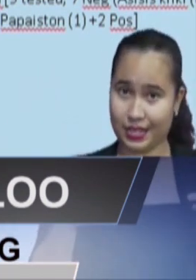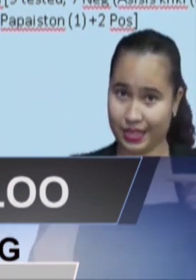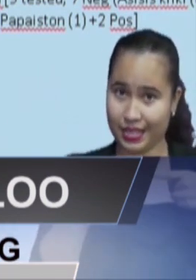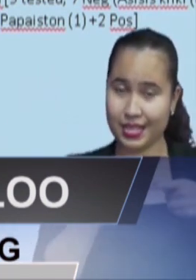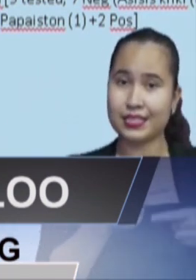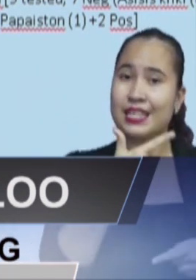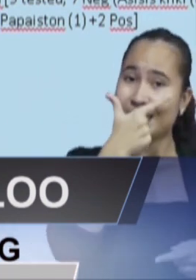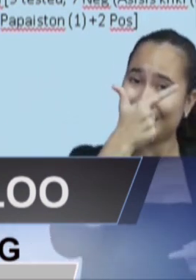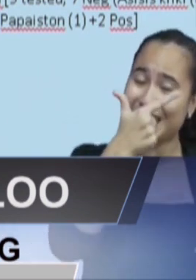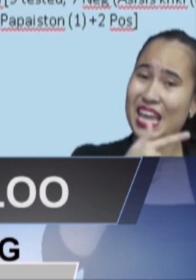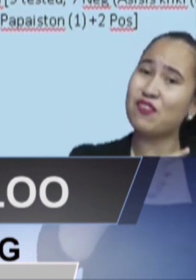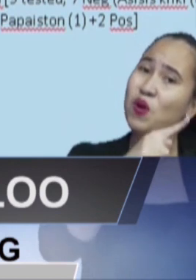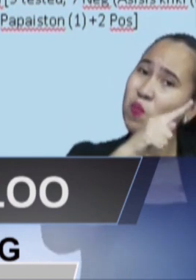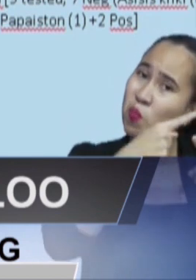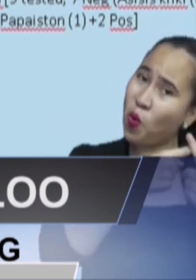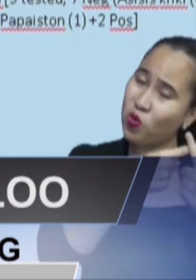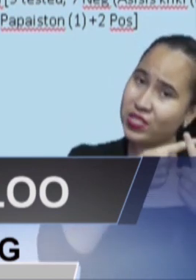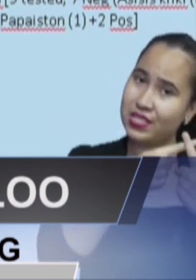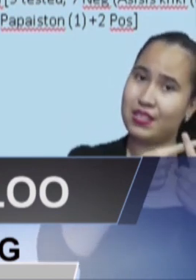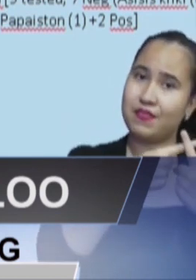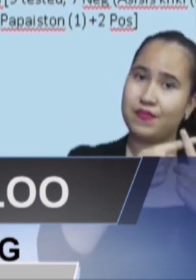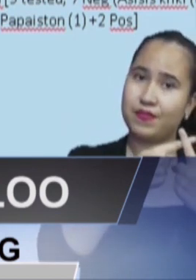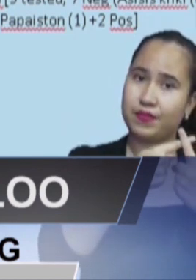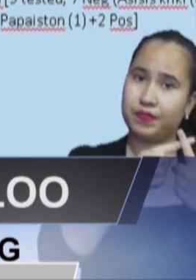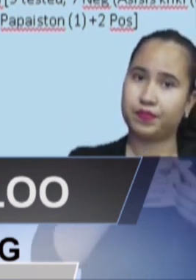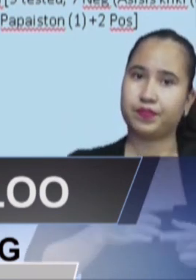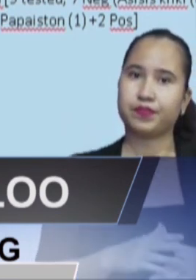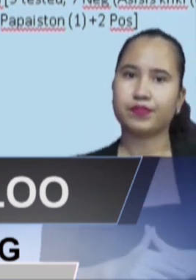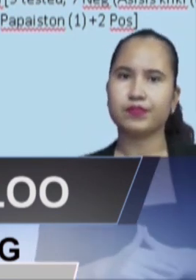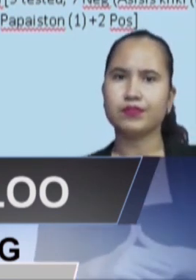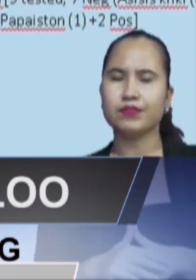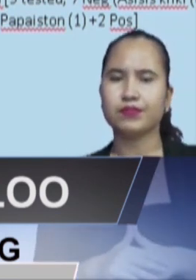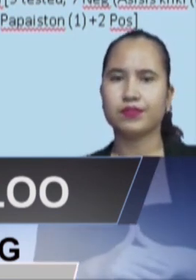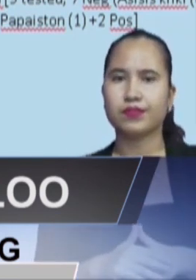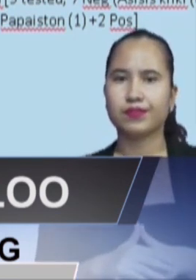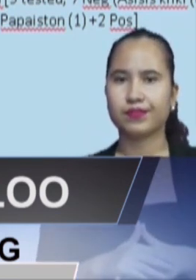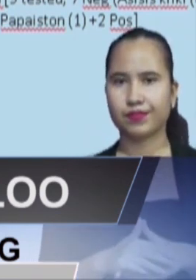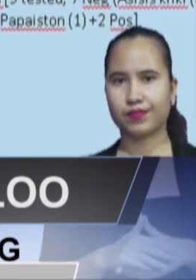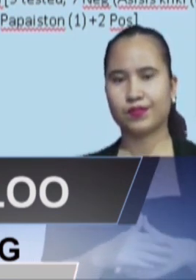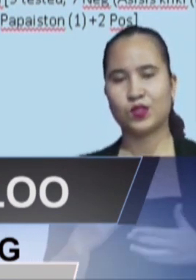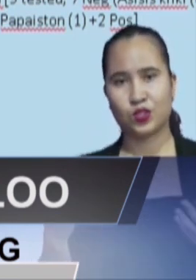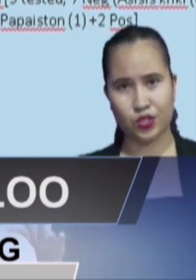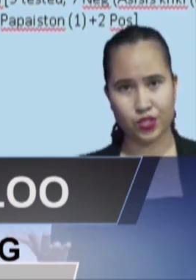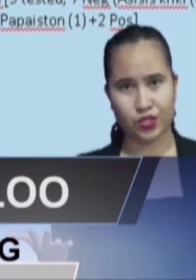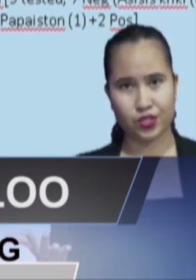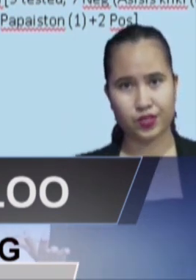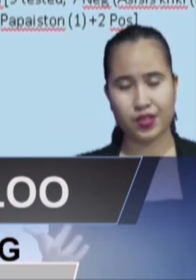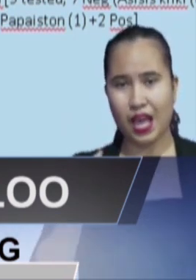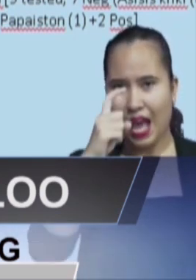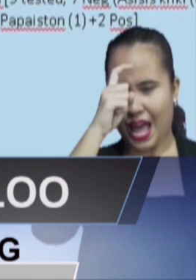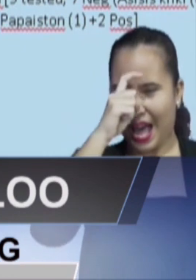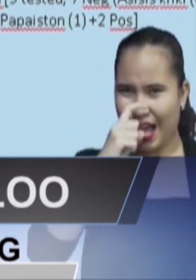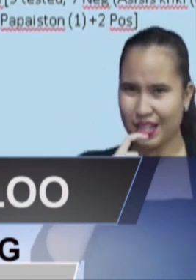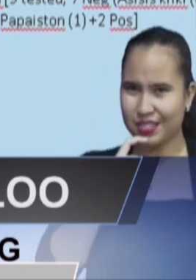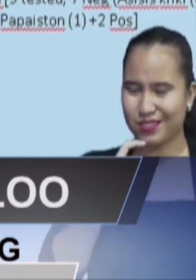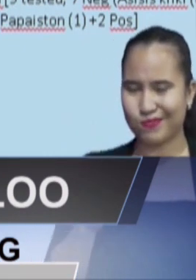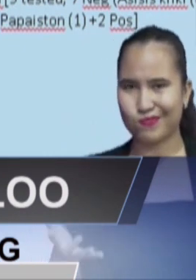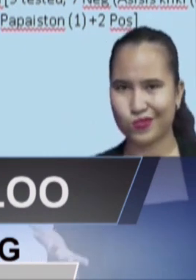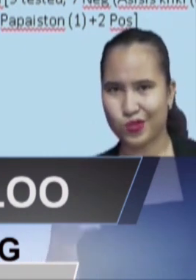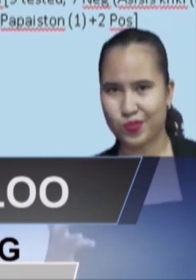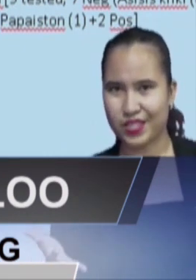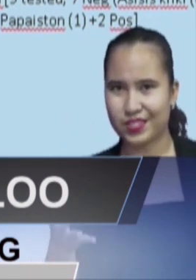en 2 positief. Dus als je dus dan zo een beetje naar